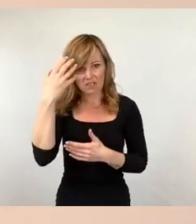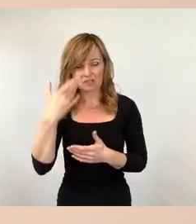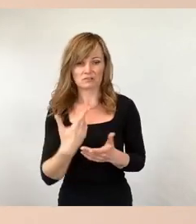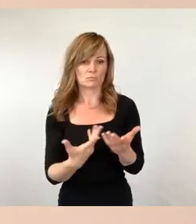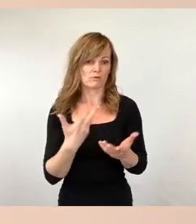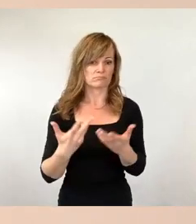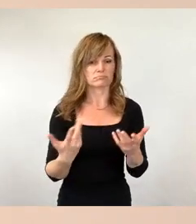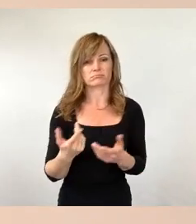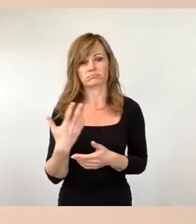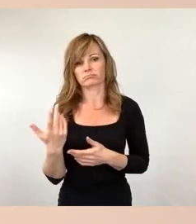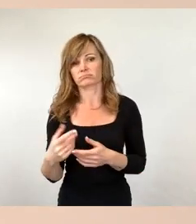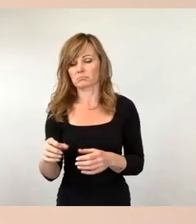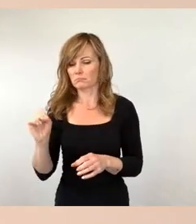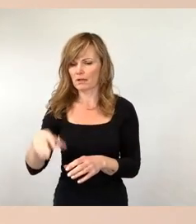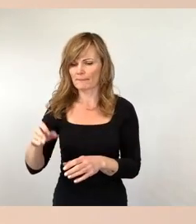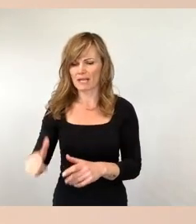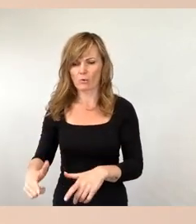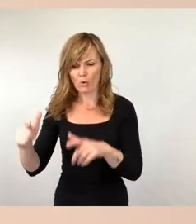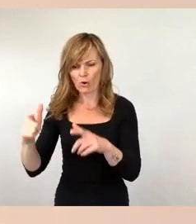Spritzschutzgeländer und so weiter und so fort.